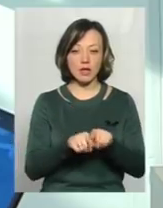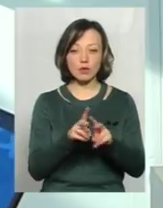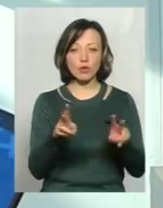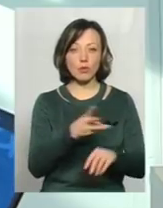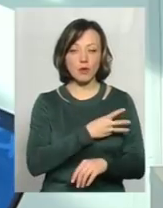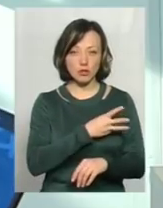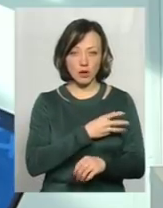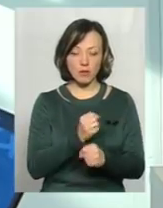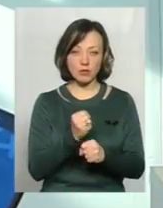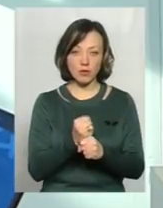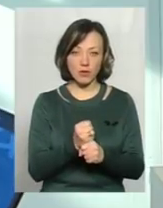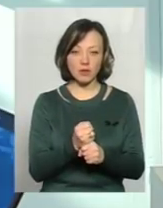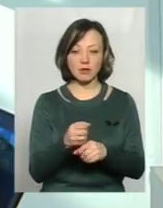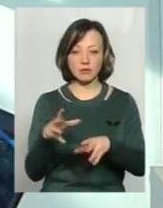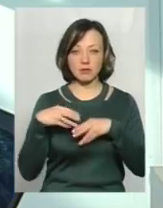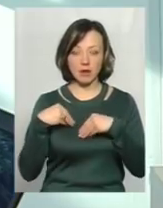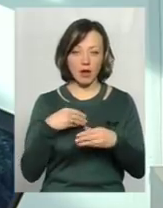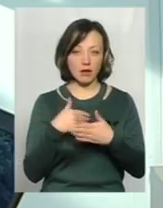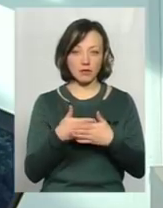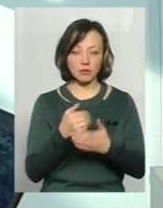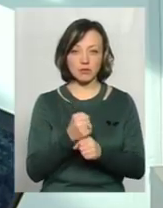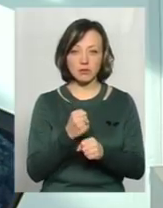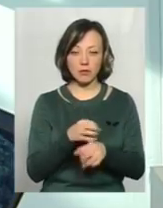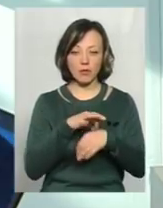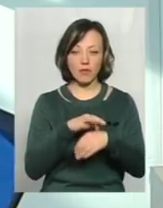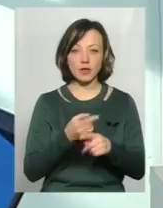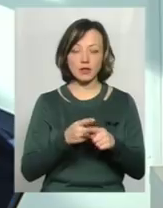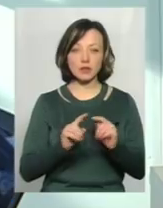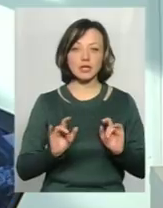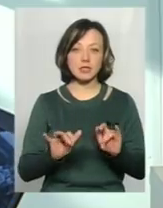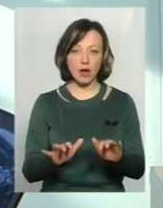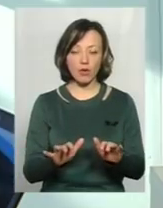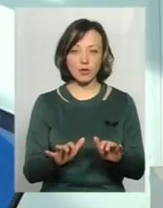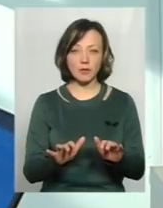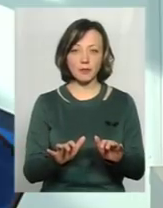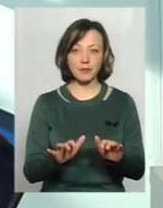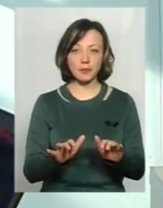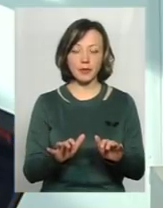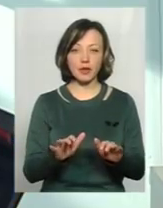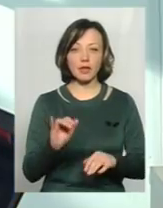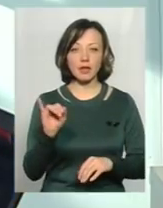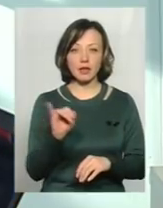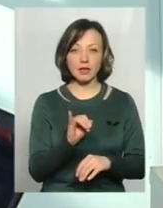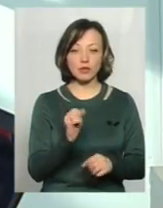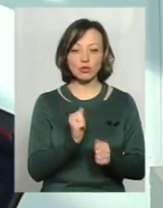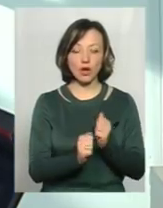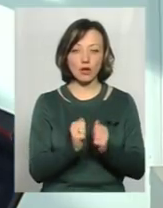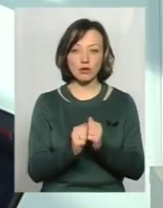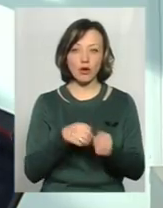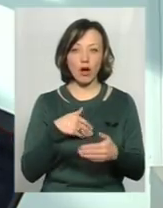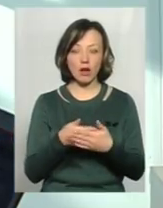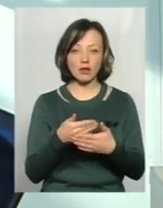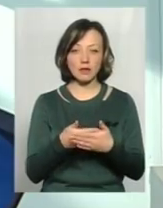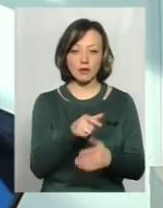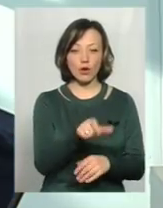і приймають з нами активну участь в проведенні даних заходів, тої з трейдів. І досить часто активні